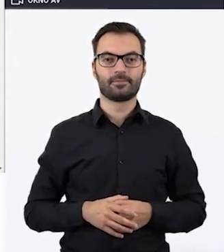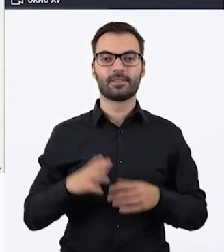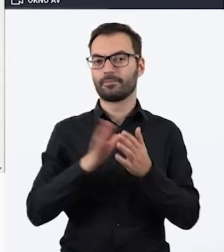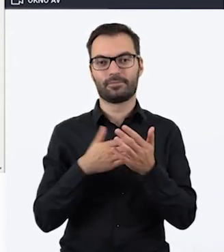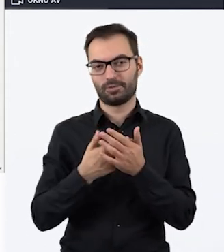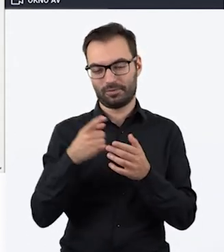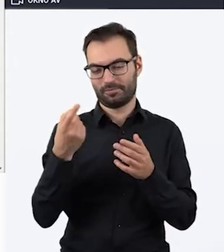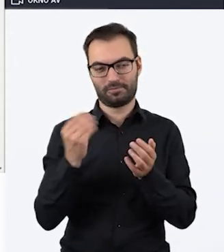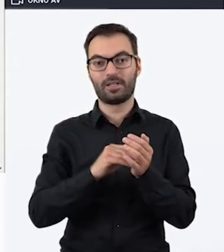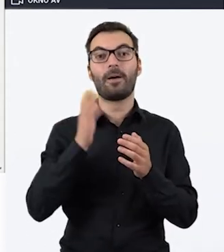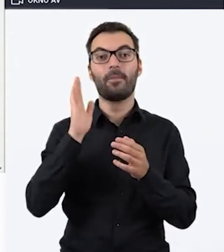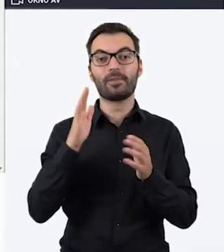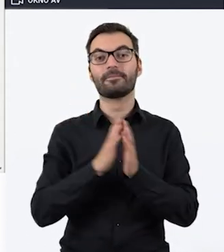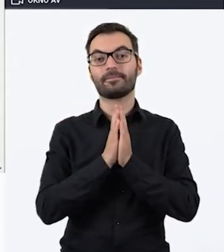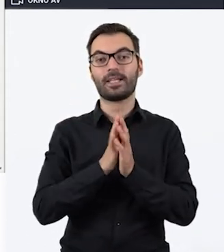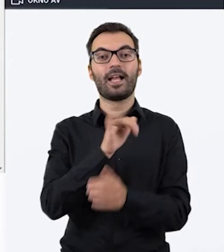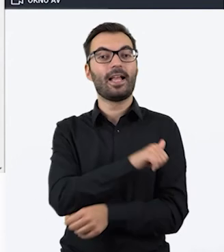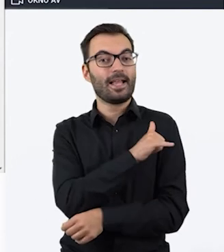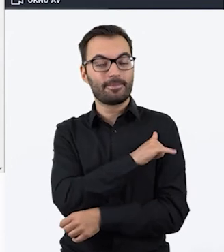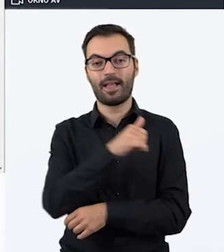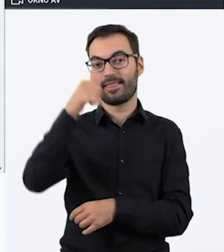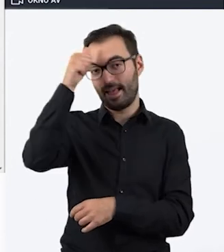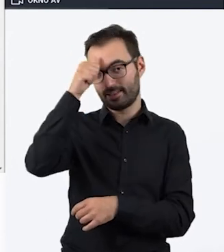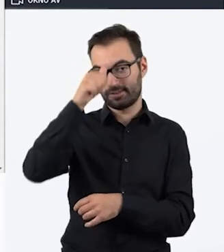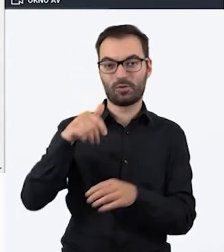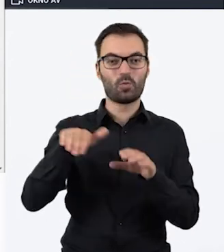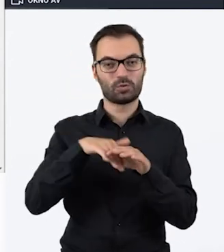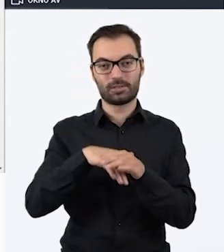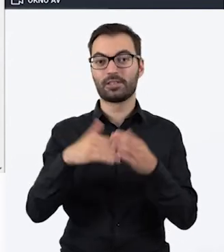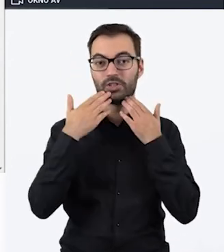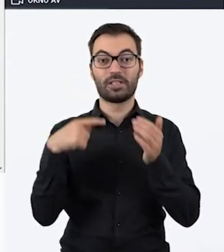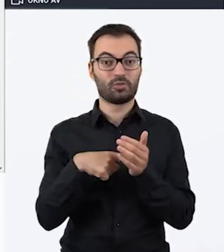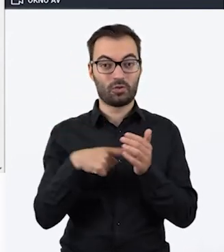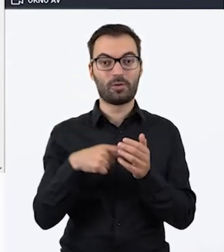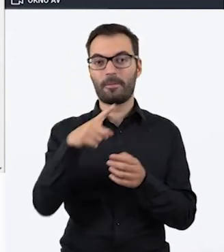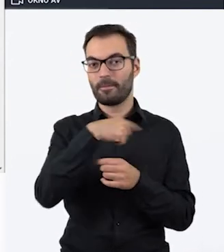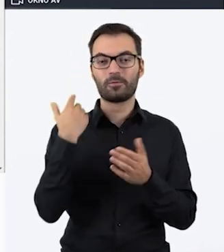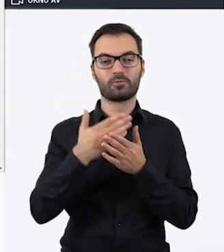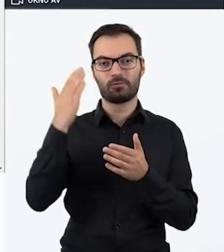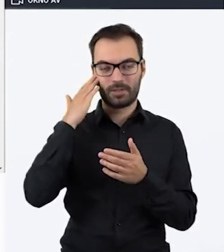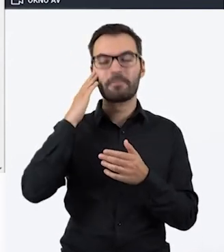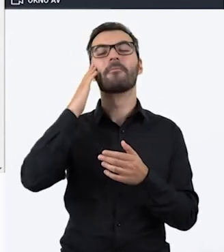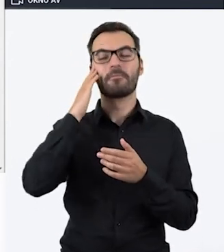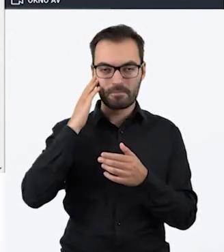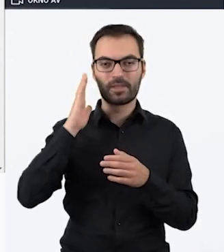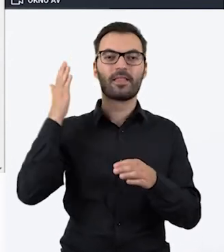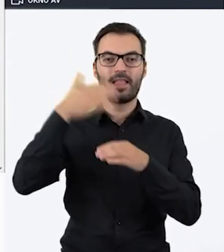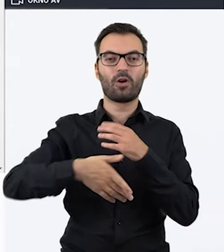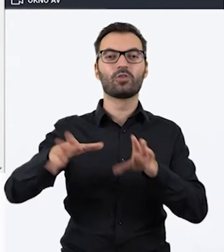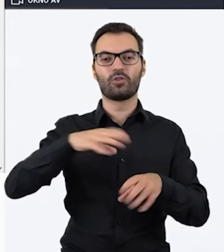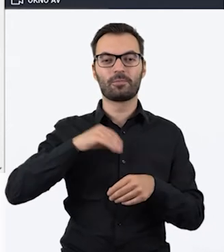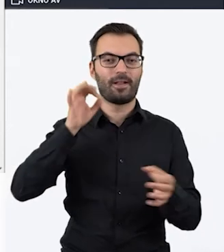przykładowa podana i prosimy o imię i nazwisko naszego uczestnika. Dzięki temu wiemy. Później dostajemy taką zbiorczą